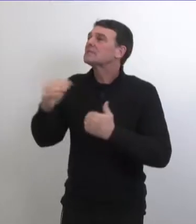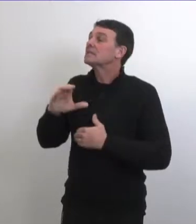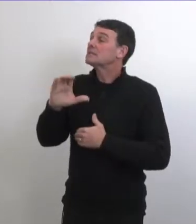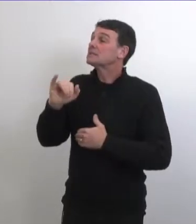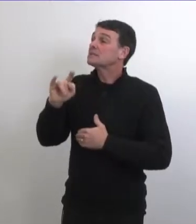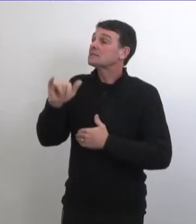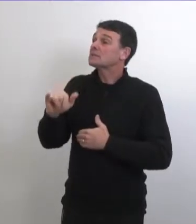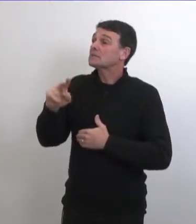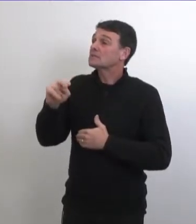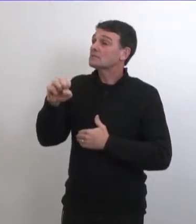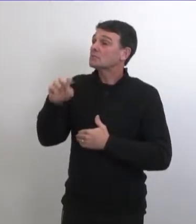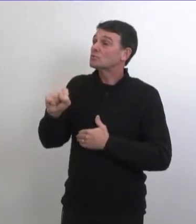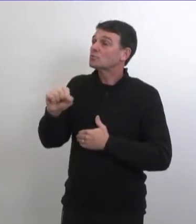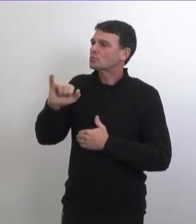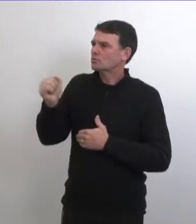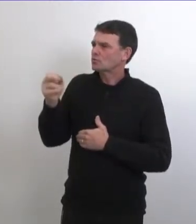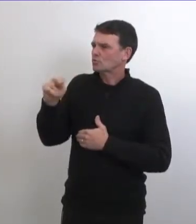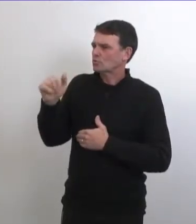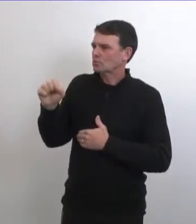city news jonas